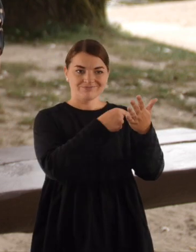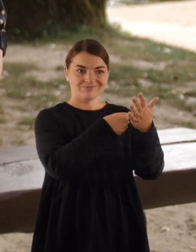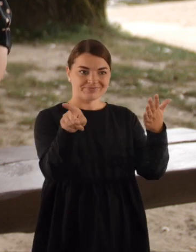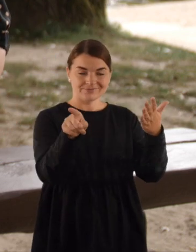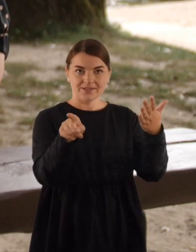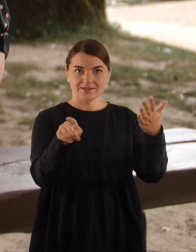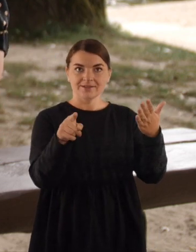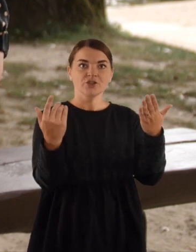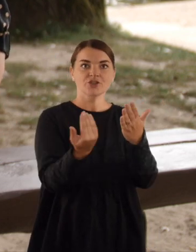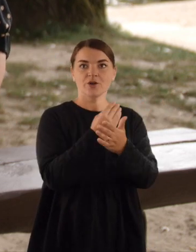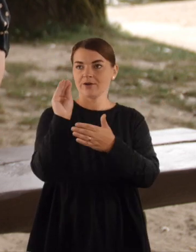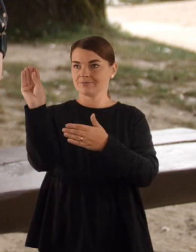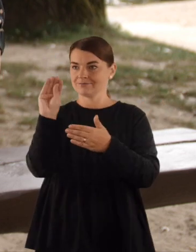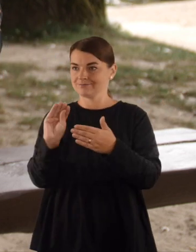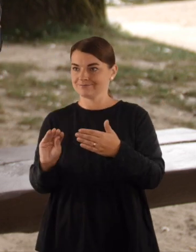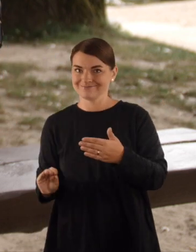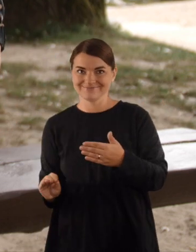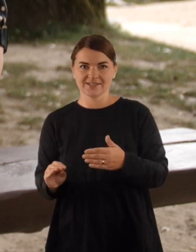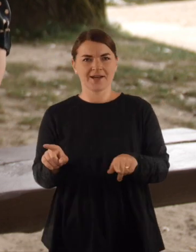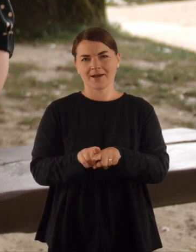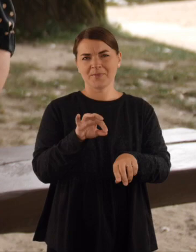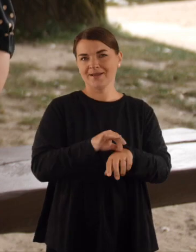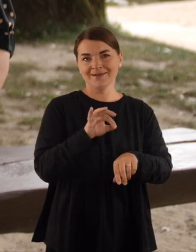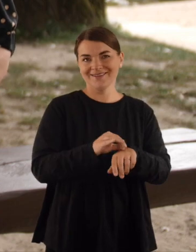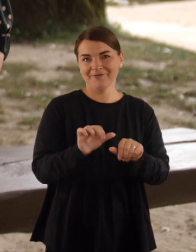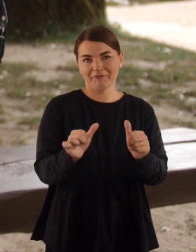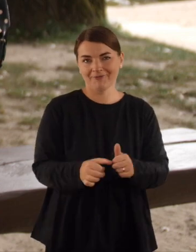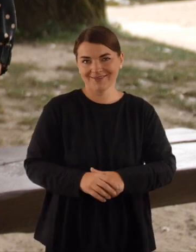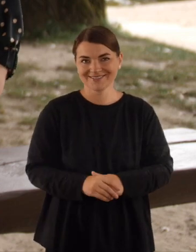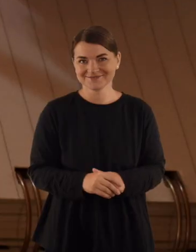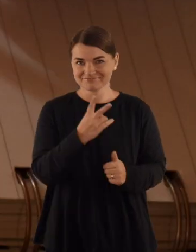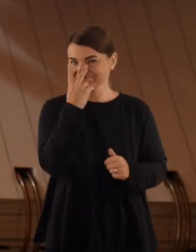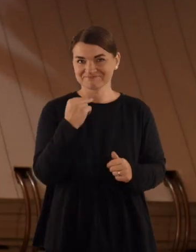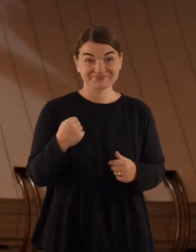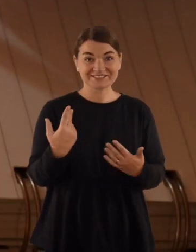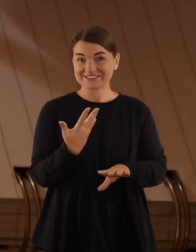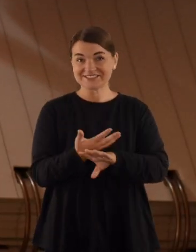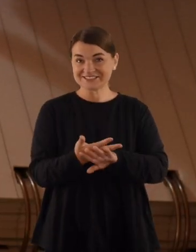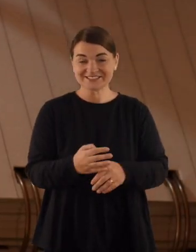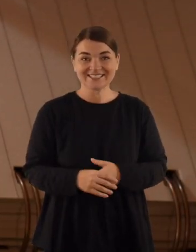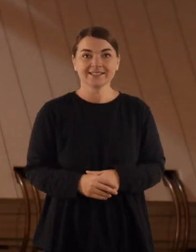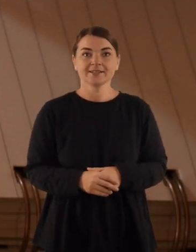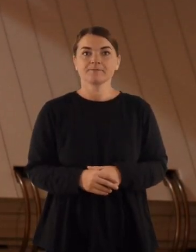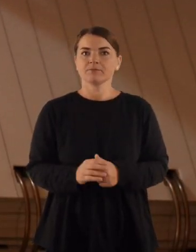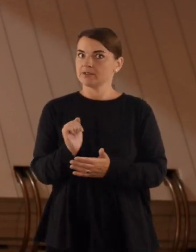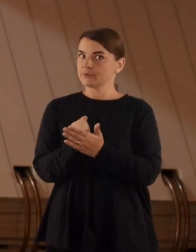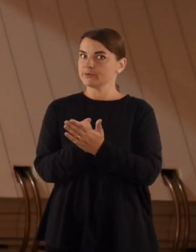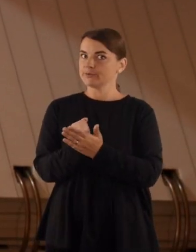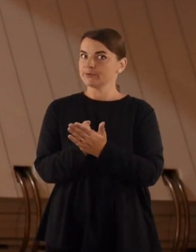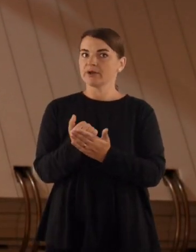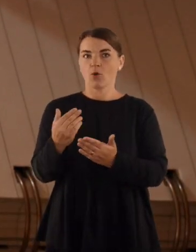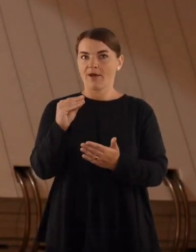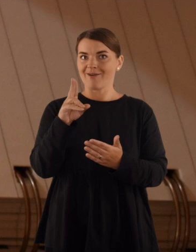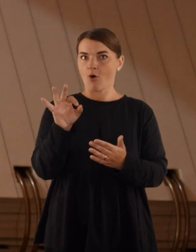to darbą. Nu, tokia yra, tokia lyga, gal sakysiu, net truputėlį. Be to sužašus laiko. Čia jau